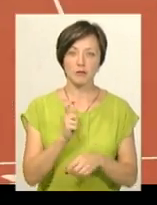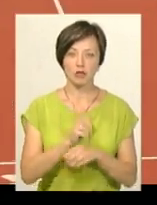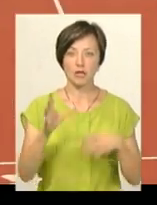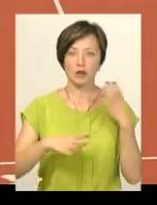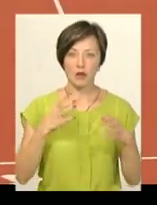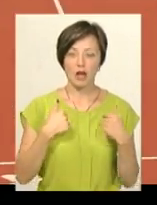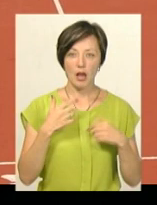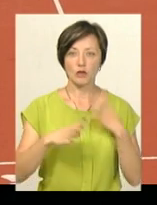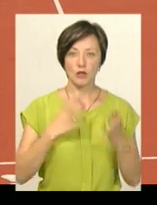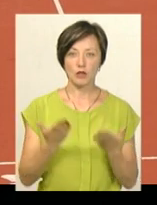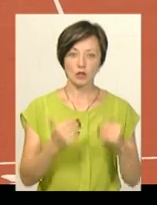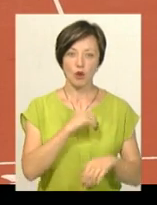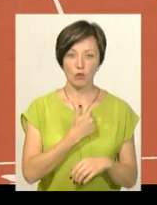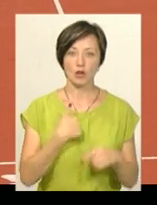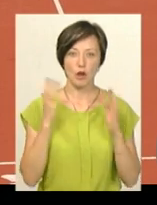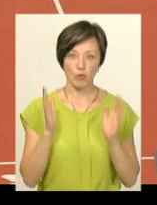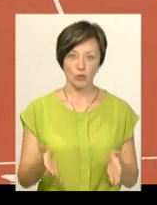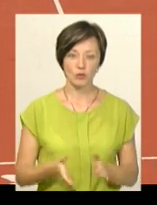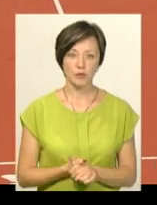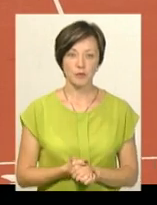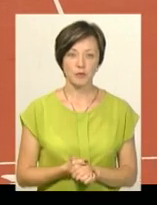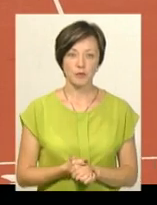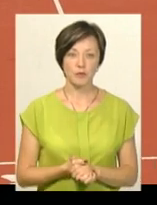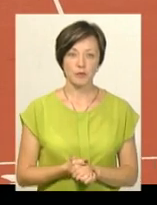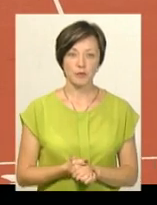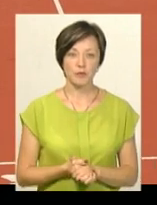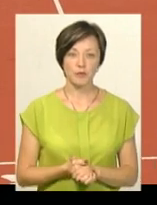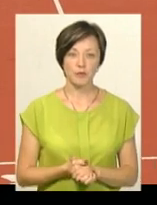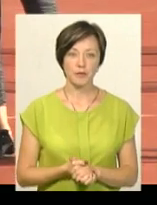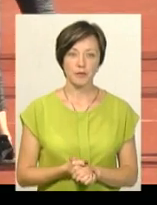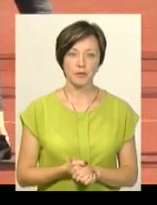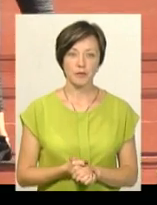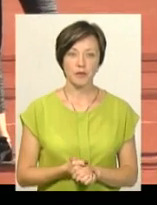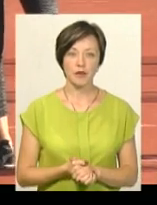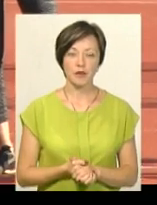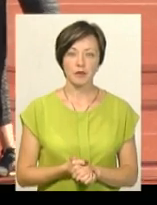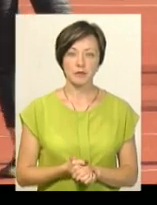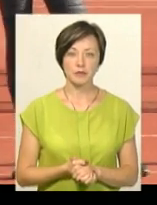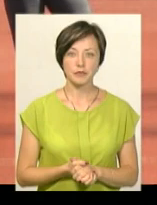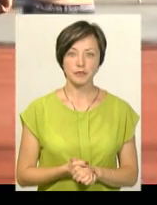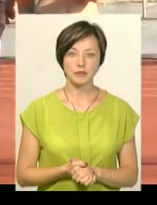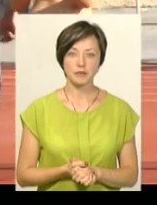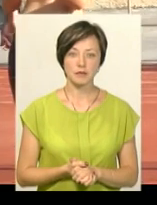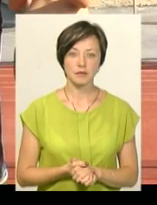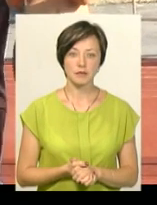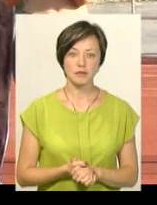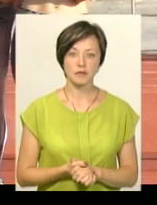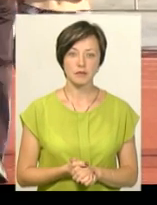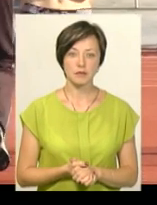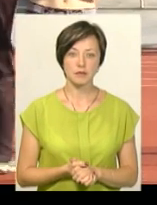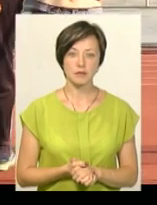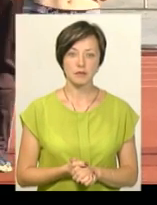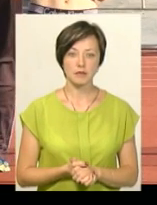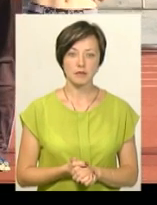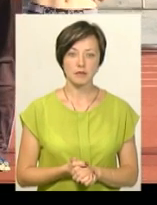тренуюся, якщо я захочу, я буду. Ні, не потрібно не заставляти, і так це все. Світлана Поробок, Олександр Горішевський, новини Поділля